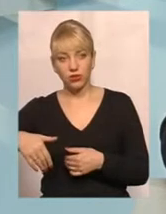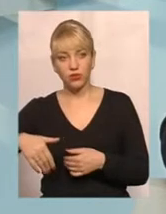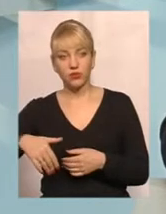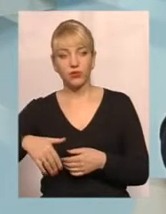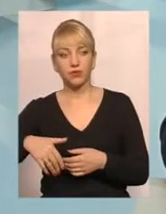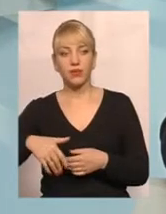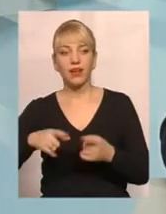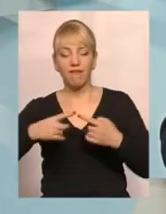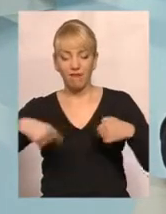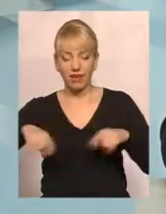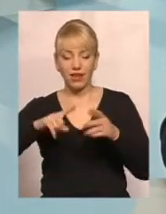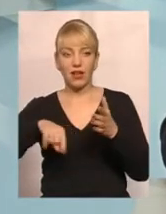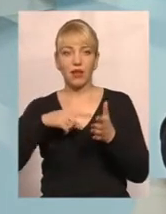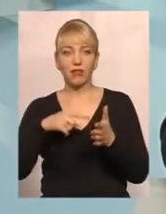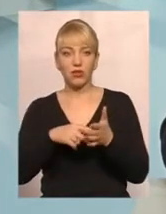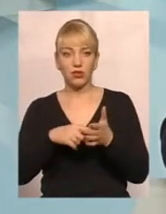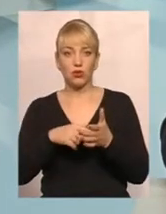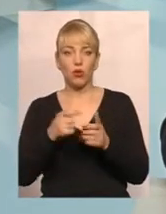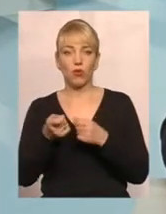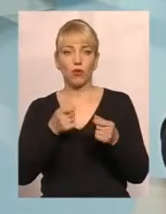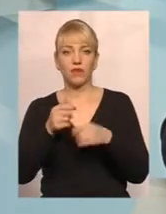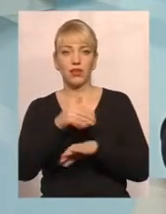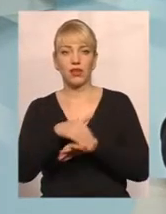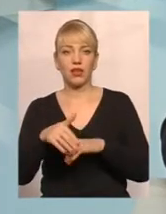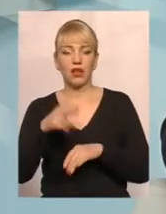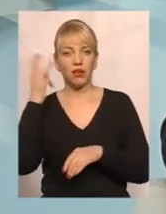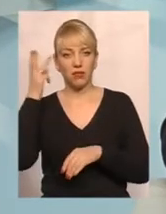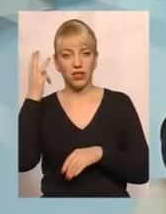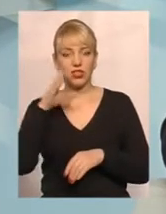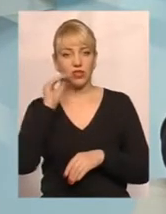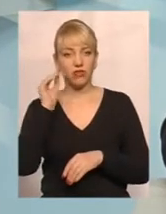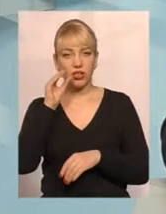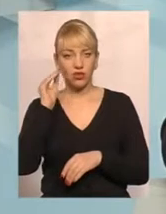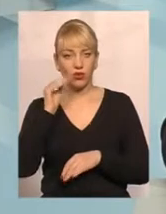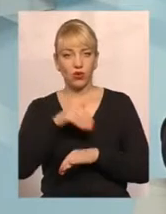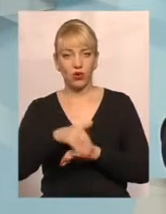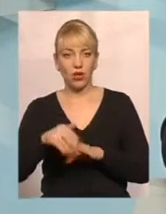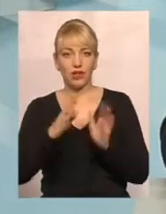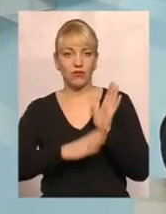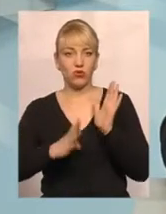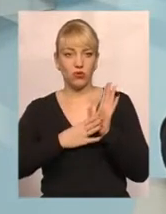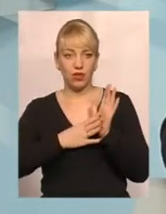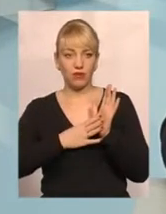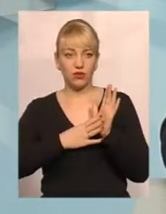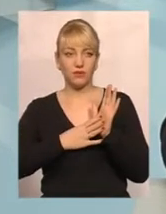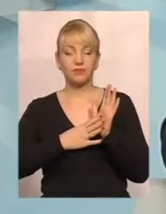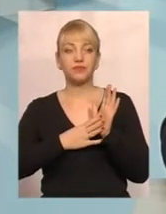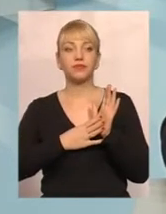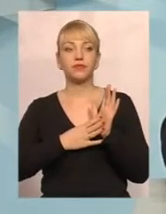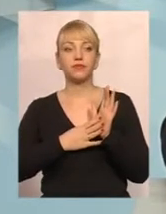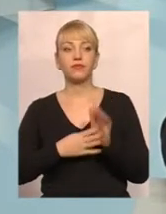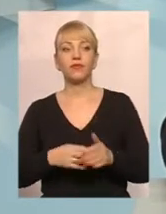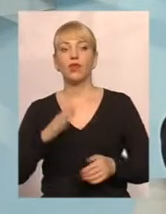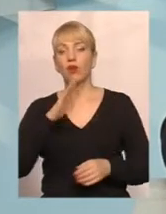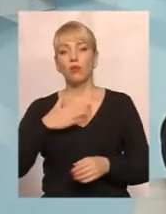філія міського управління знаходиться по адресі місто Хмельницьке, вулиця Шевченко, 99. Моя